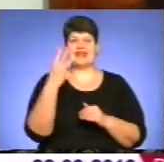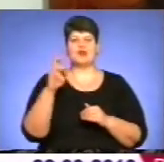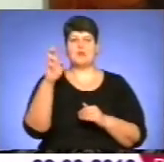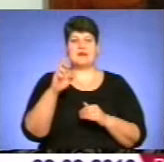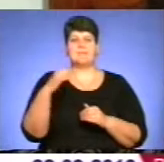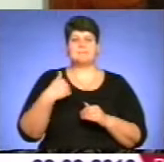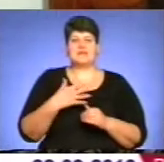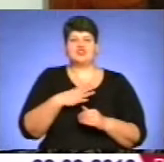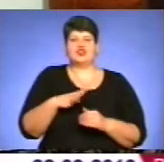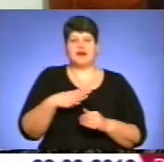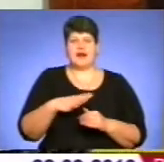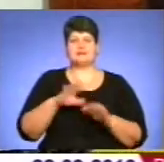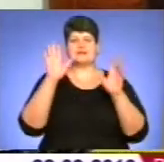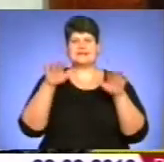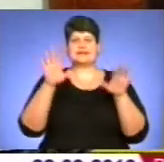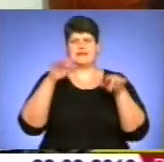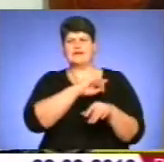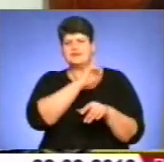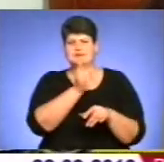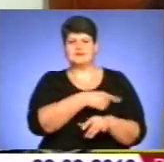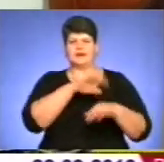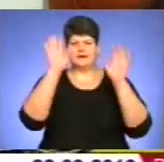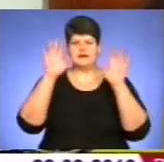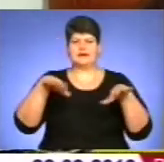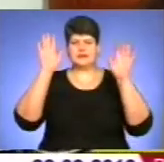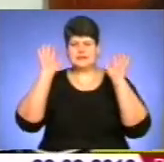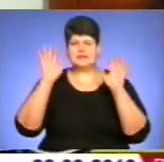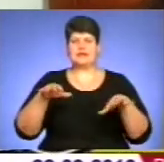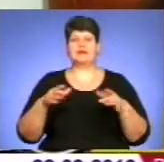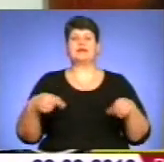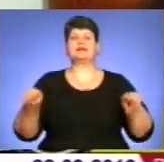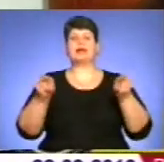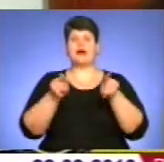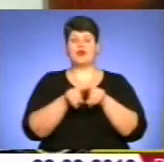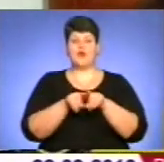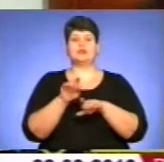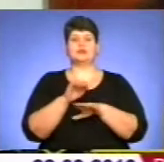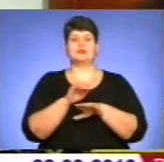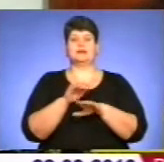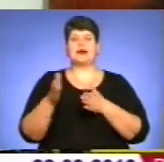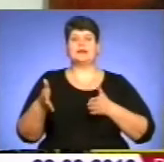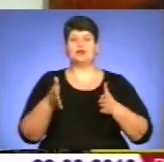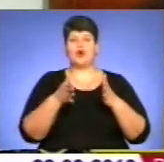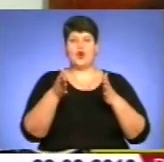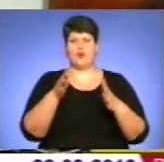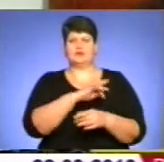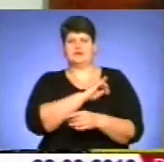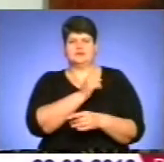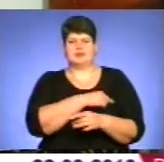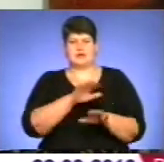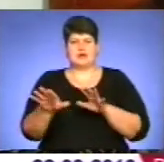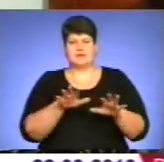ми очікуємо сніг, сильний сніг. Також на дорогах поселюватиметься